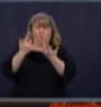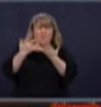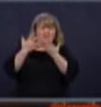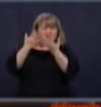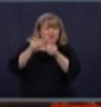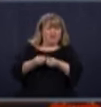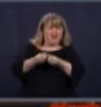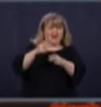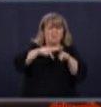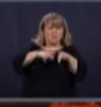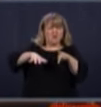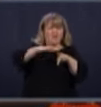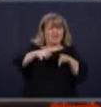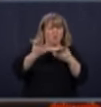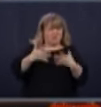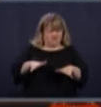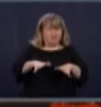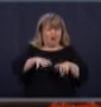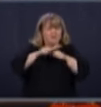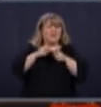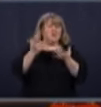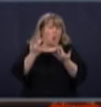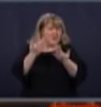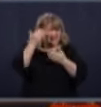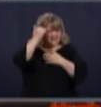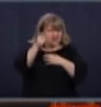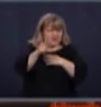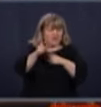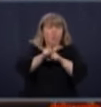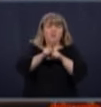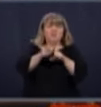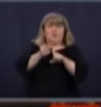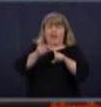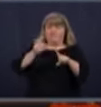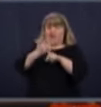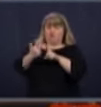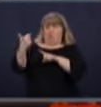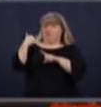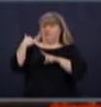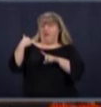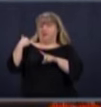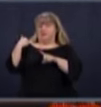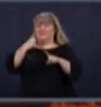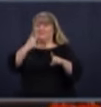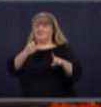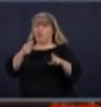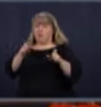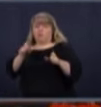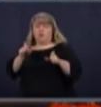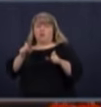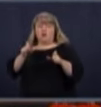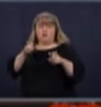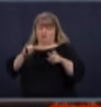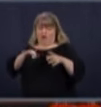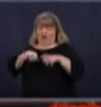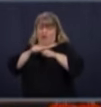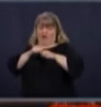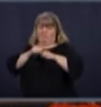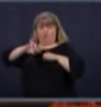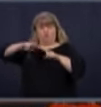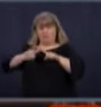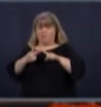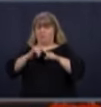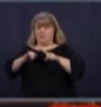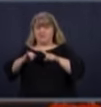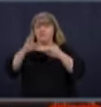Et est-ce qu'on sait davantage aujourd'hui, qu'on savait il y a trois semaines, si on peut réattraper une deuxième fois